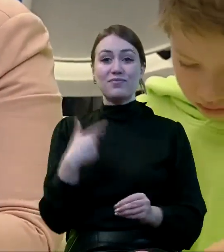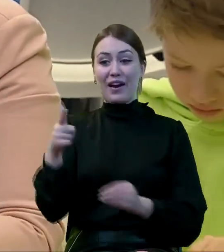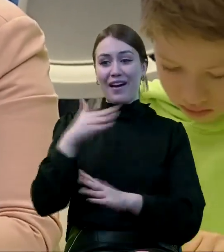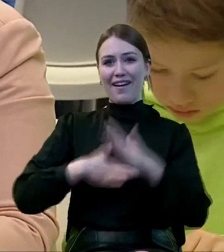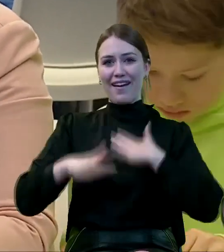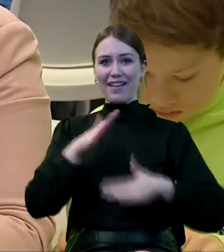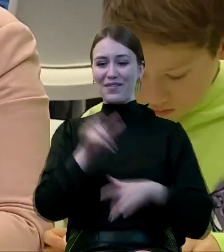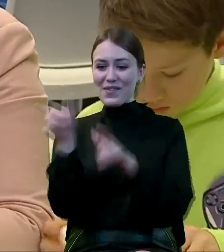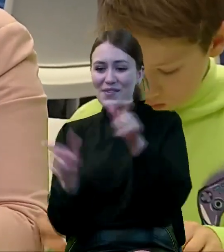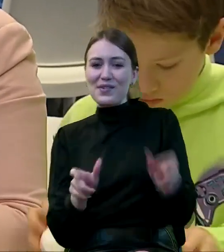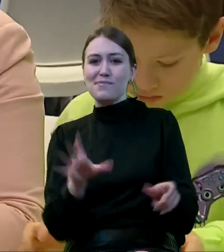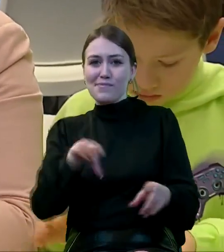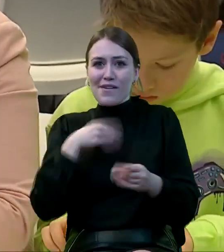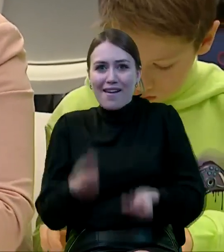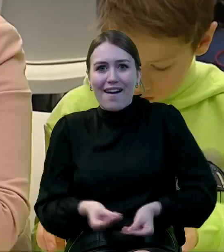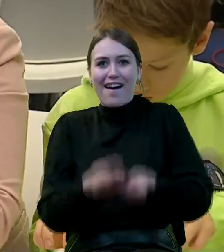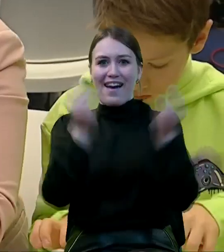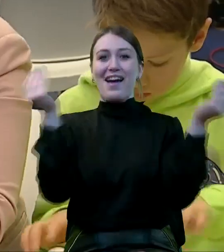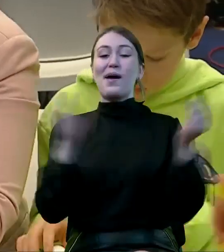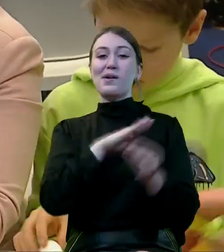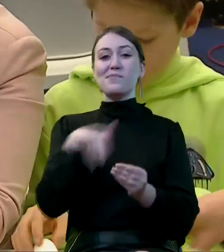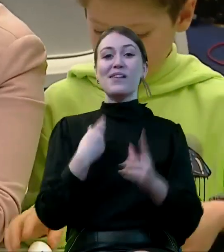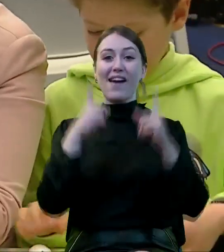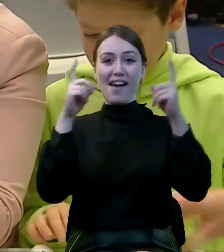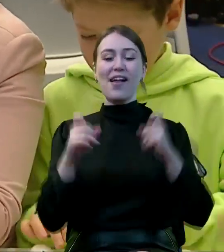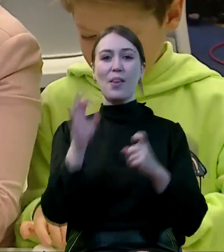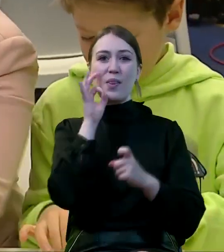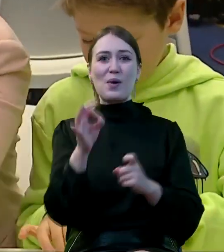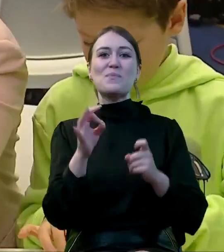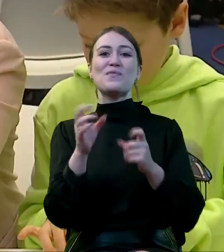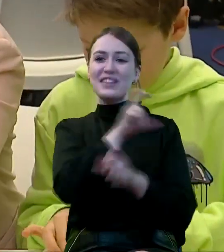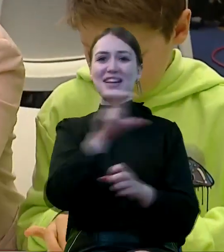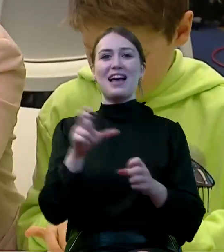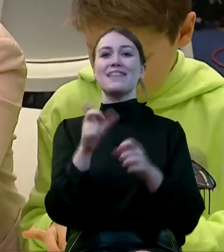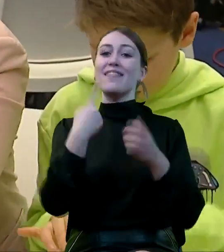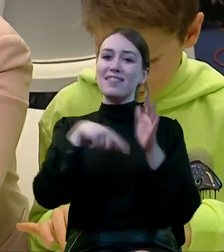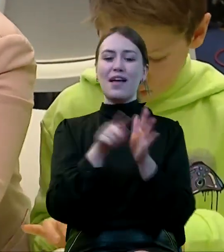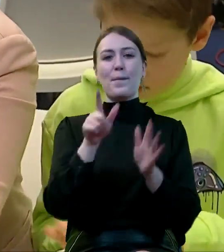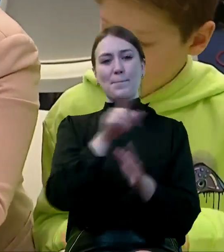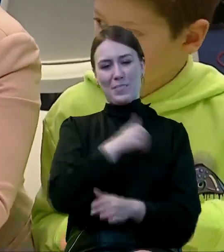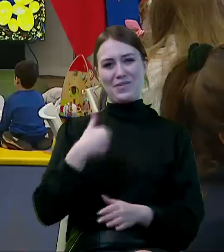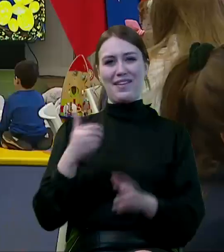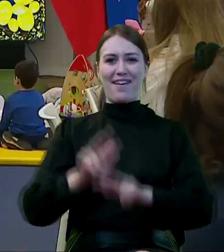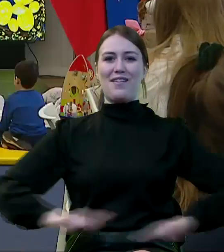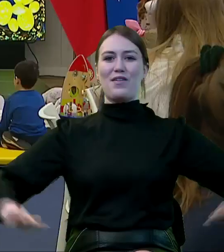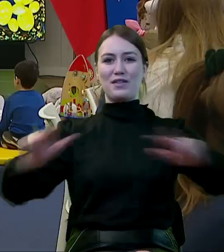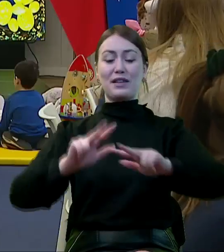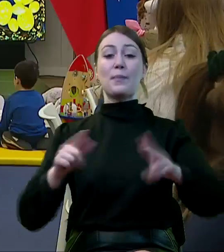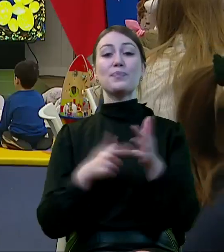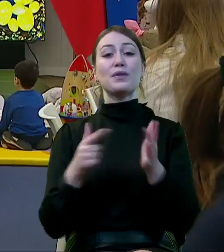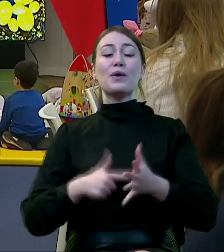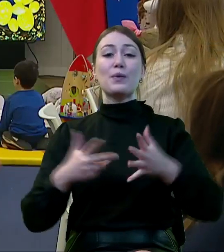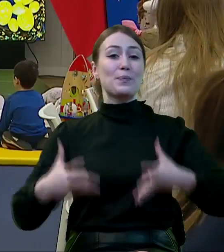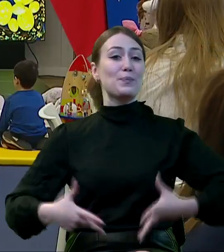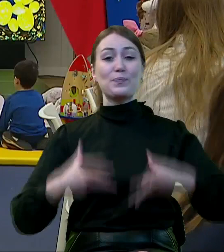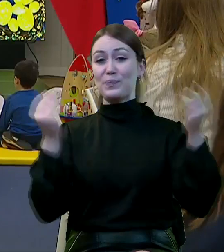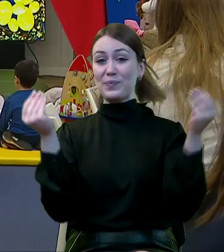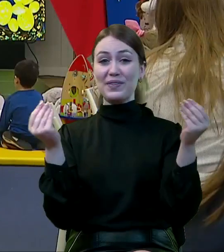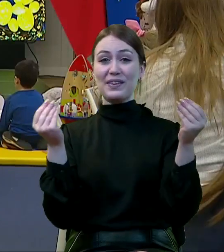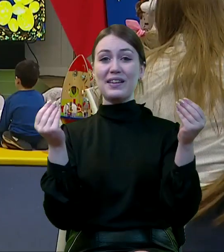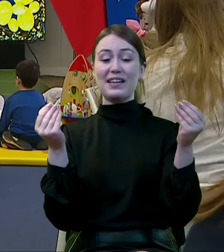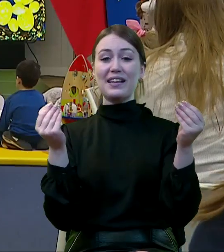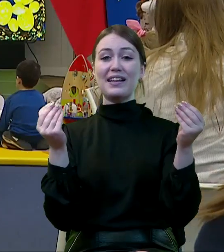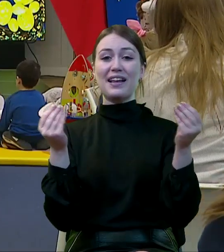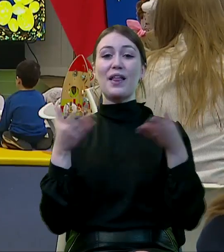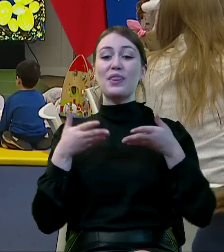mogły się rozwijać, rozpoczęliśmy budowanie dobrego czasu dla polskich rodzin. To rozpoczęło się, można powiedzieć,